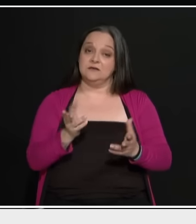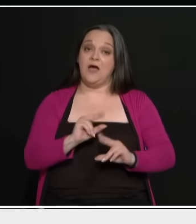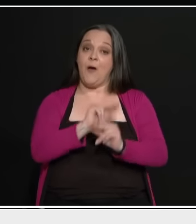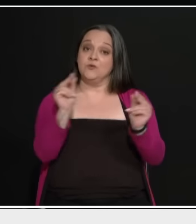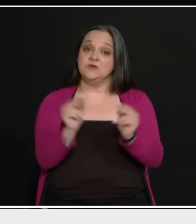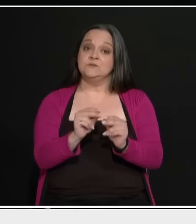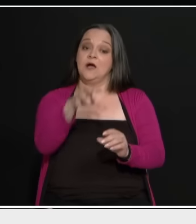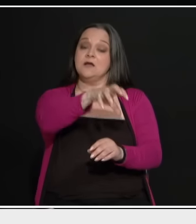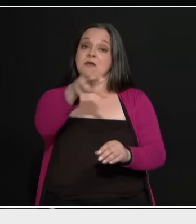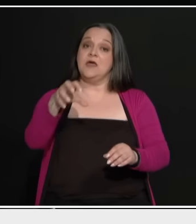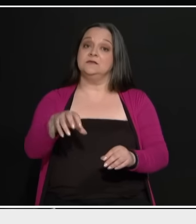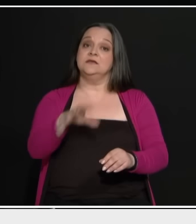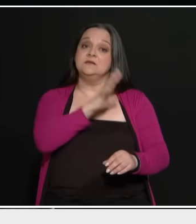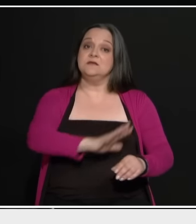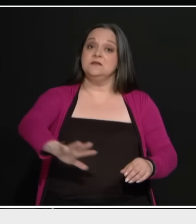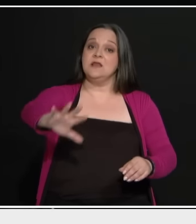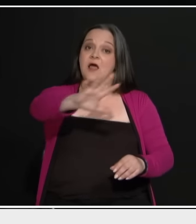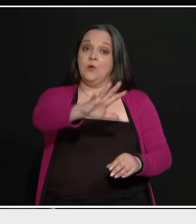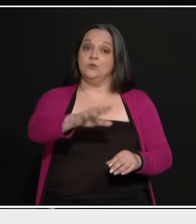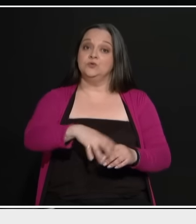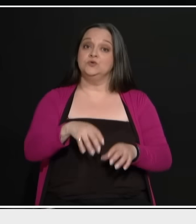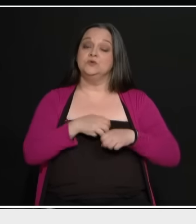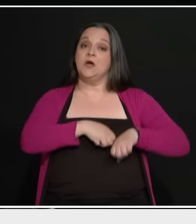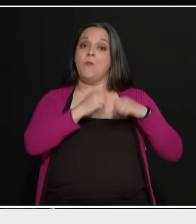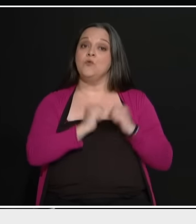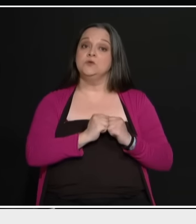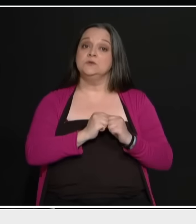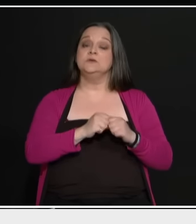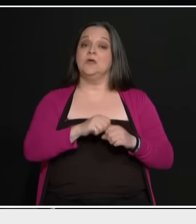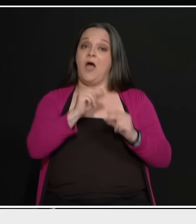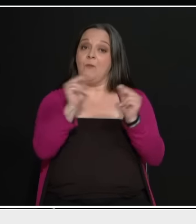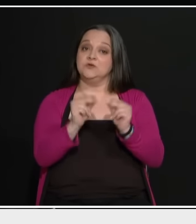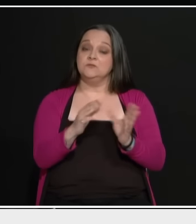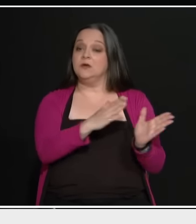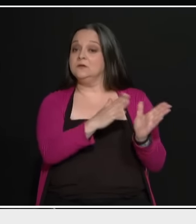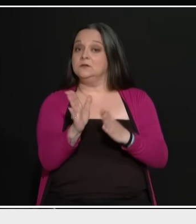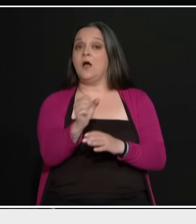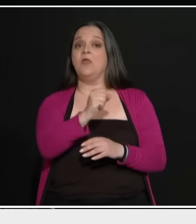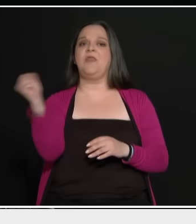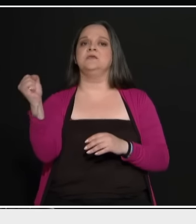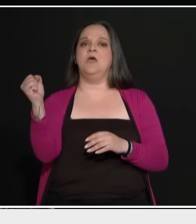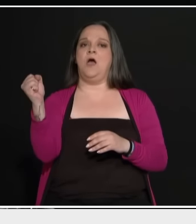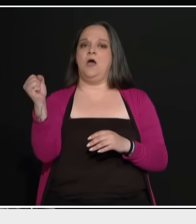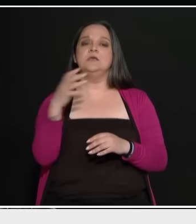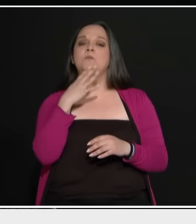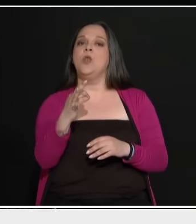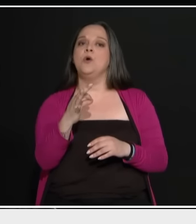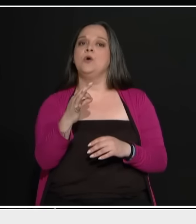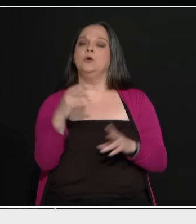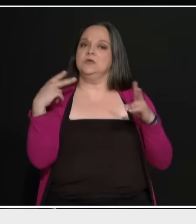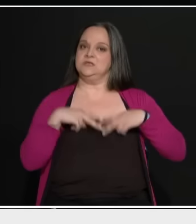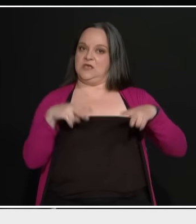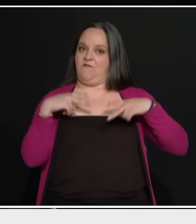έχει στενοχοληθεί, στρέφεται στην ακροδεξιά. Γιατί στρέφεται στην ακροδεξιά. Γιατί οι κυβερνήσεις είναι